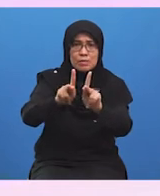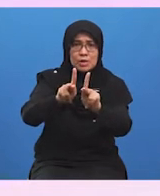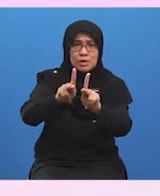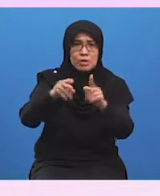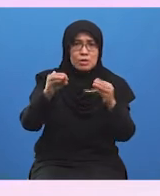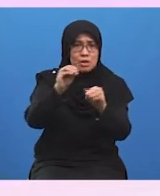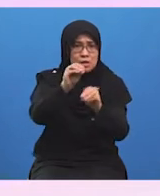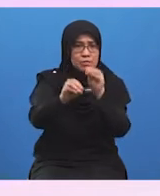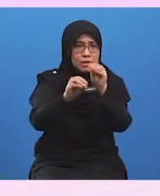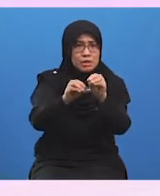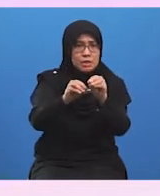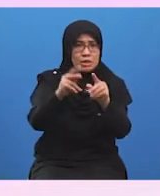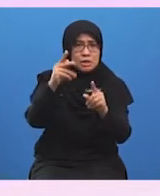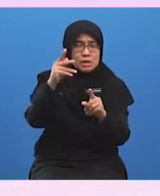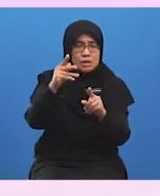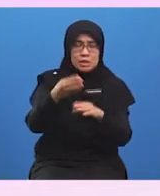di setiap negeri.